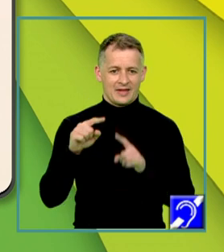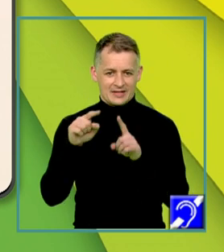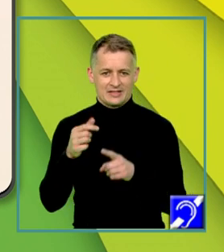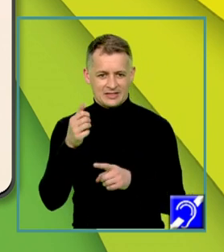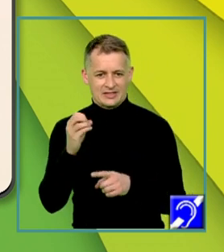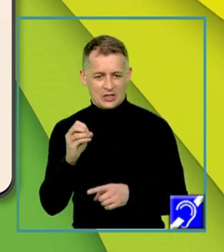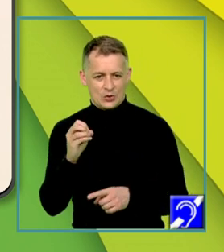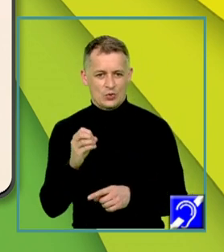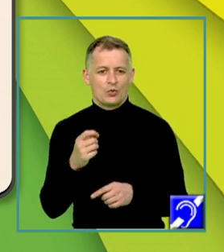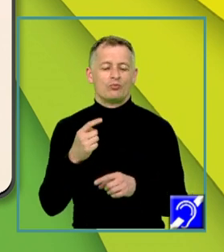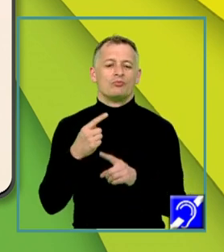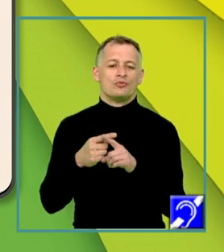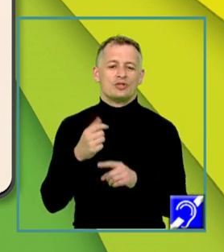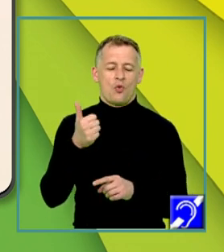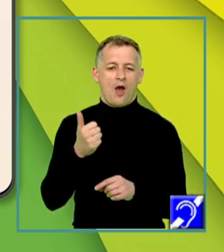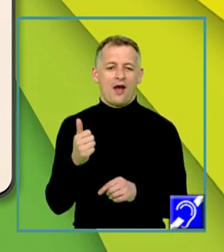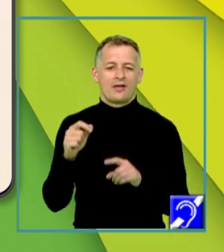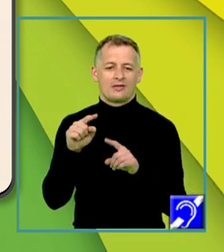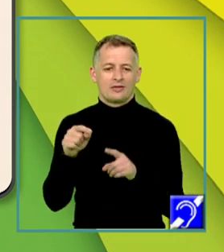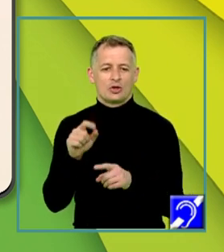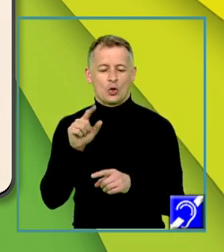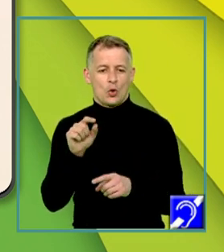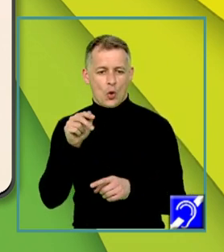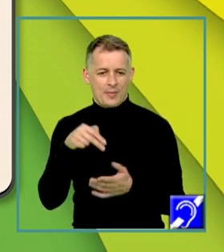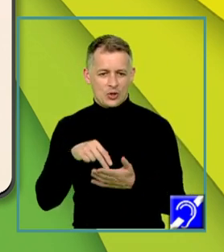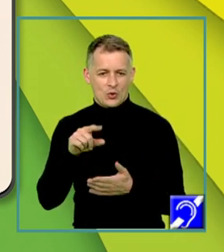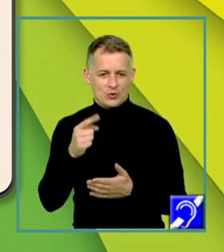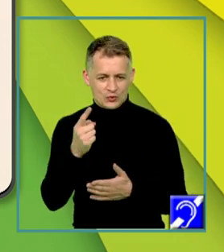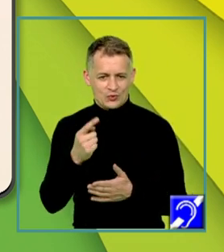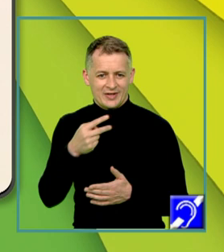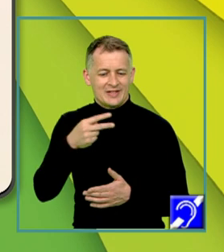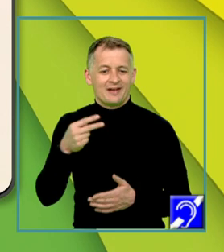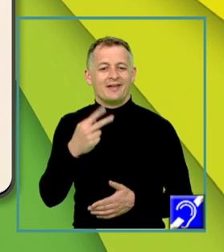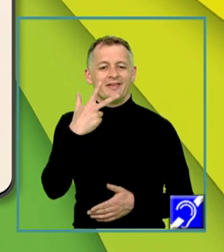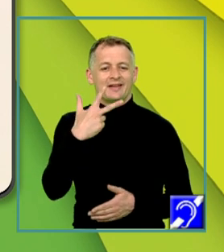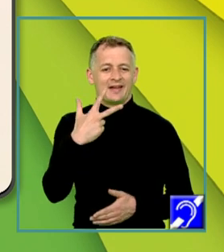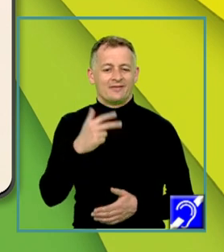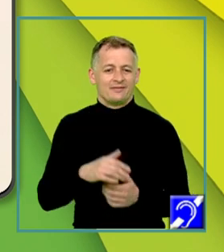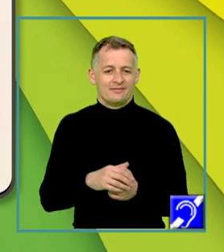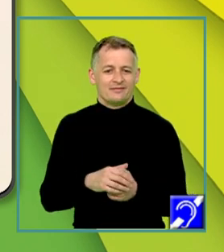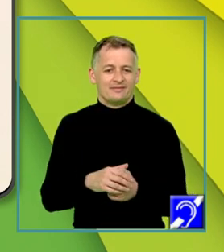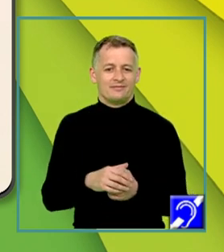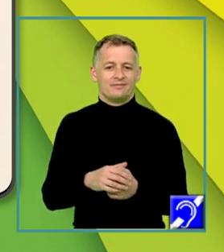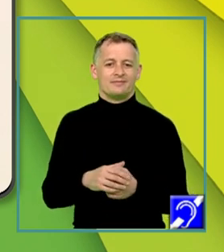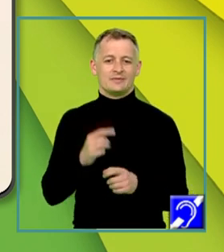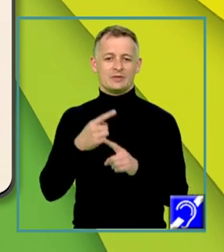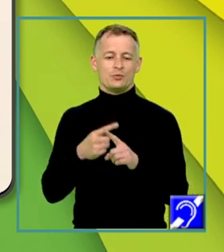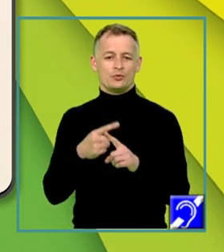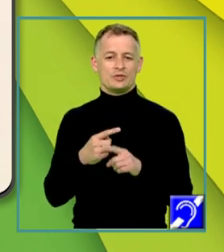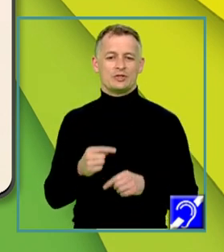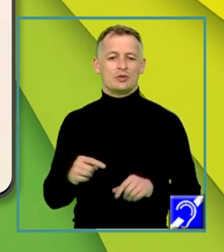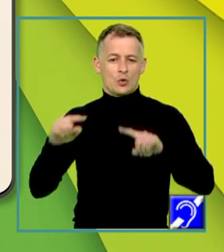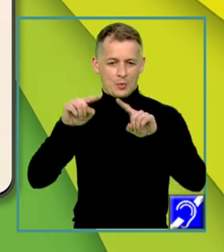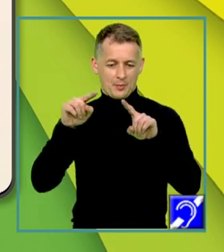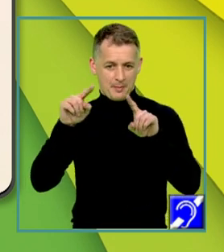mulțicul A de 2021 egal cu 3 în mulțicul matricea